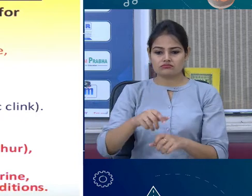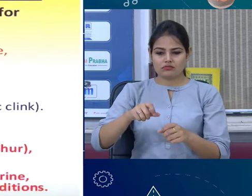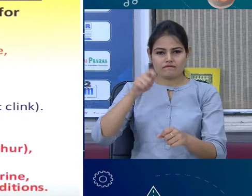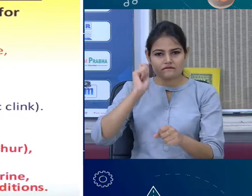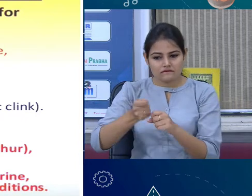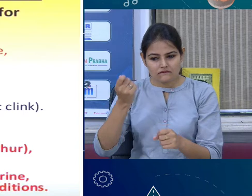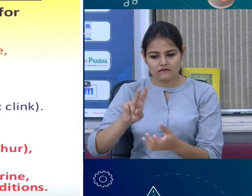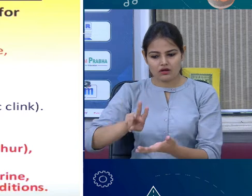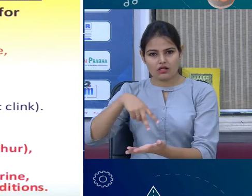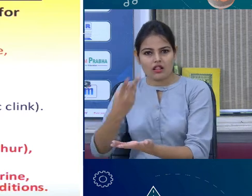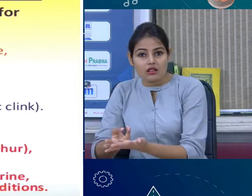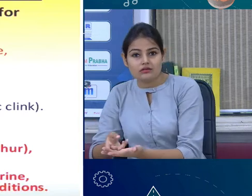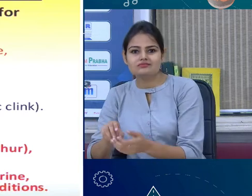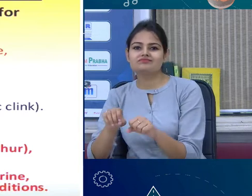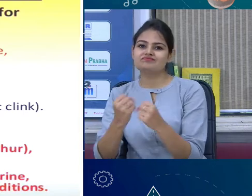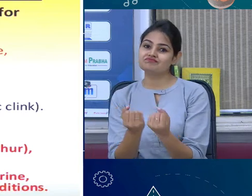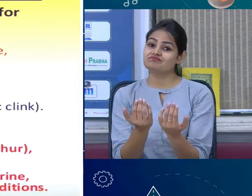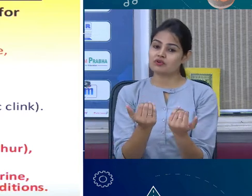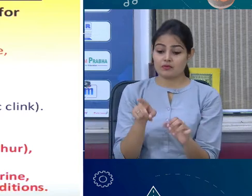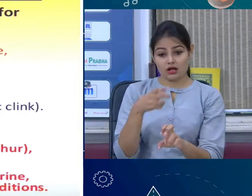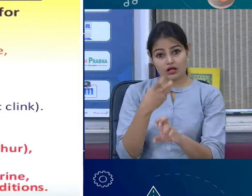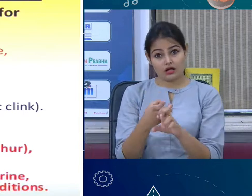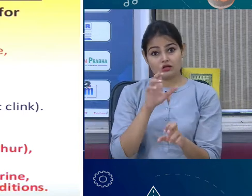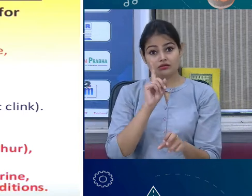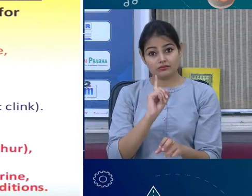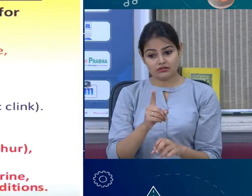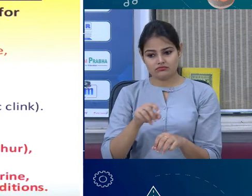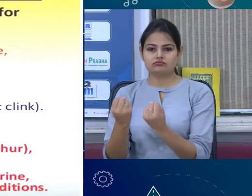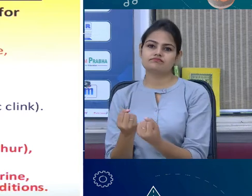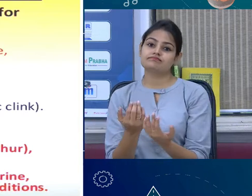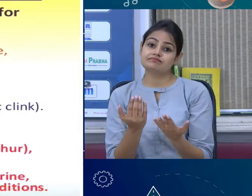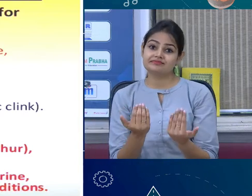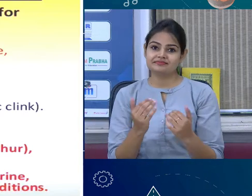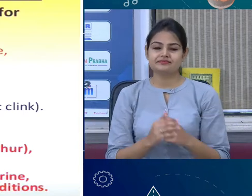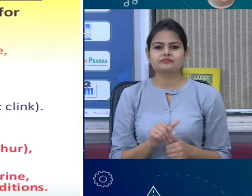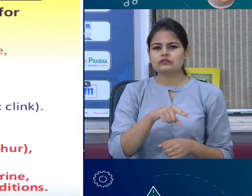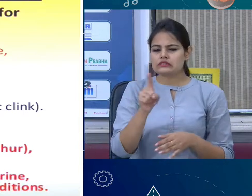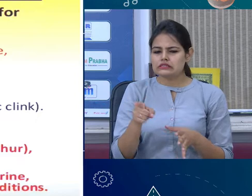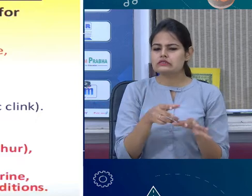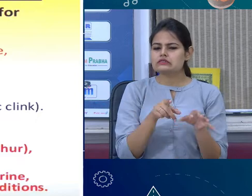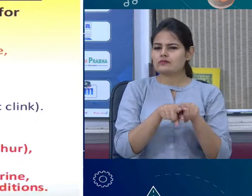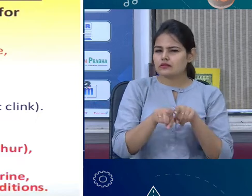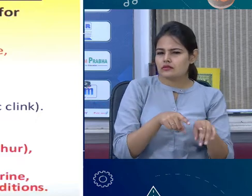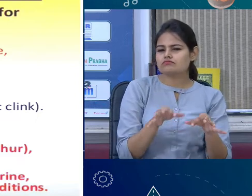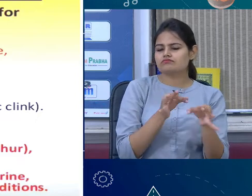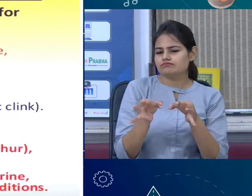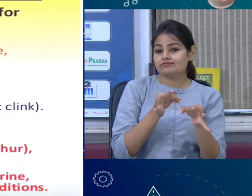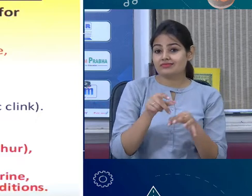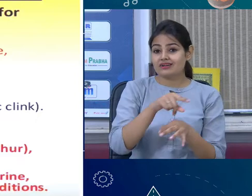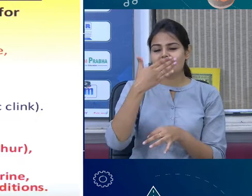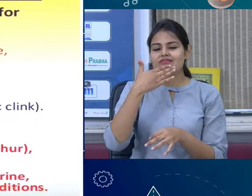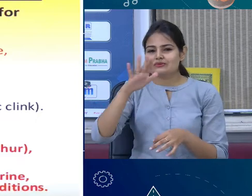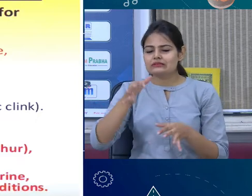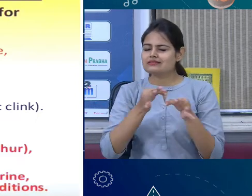तूपता है. जी